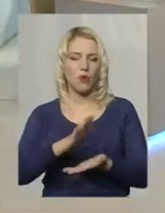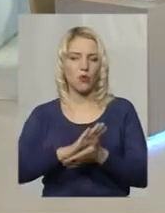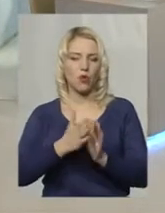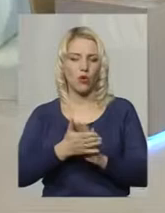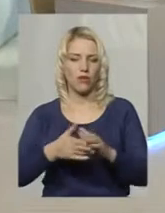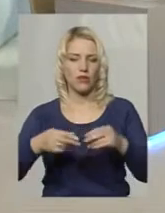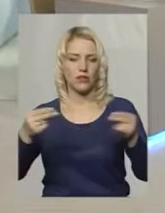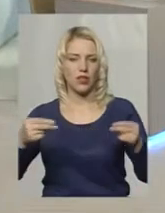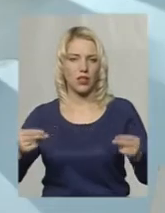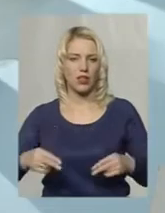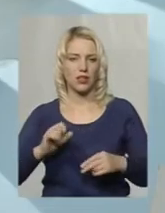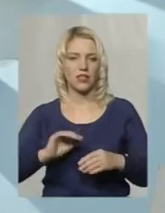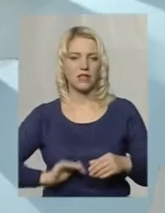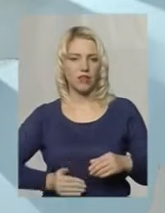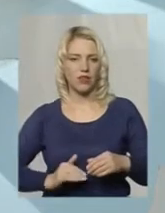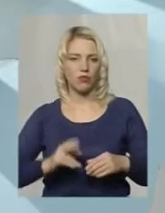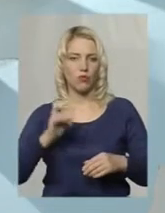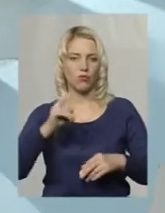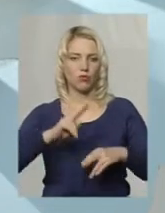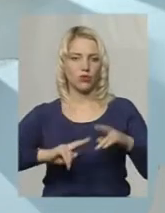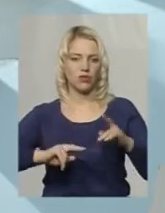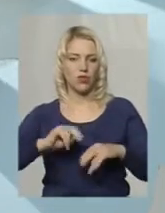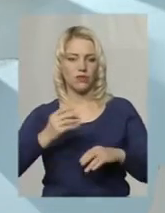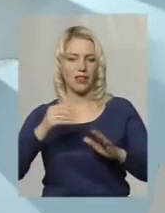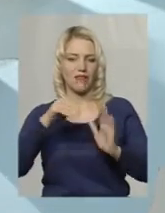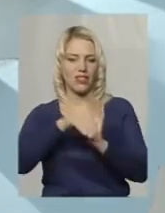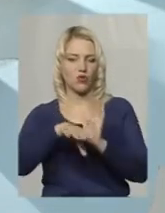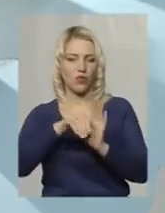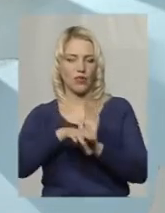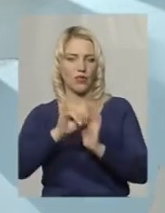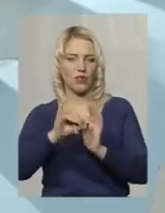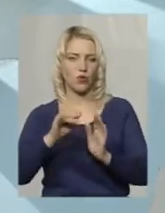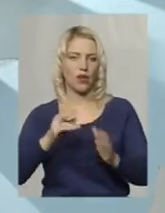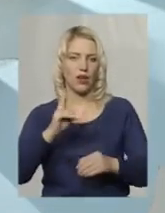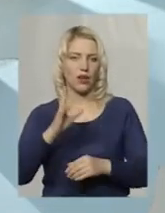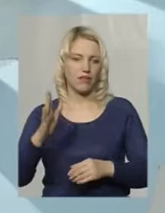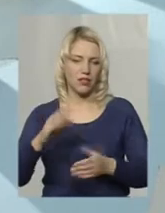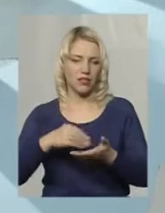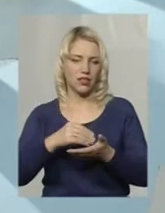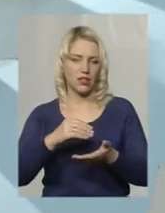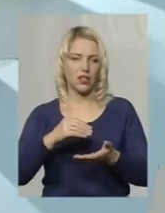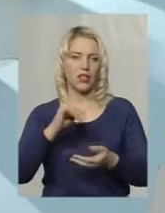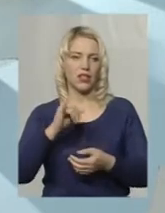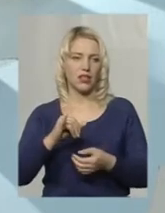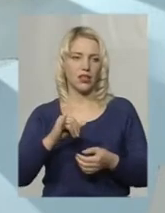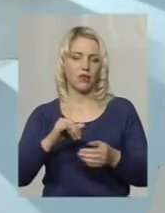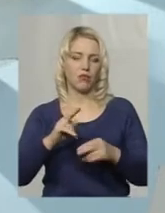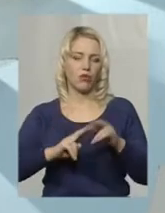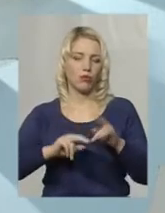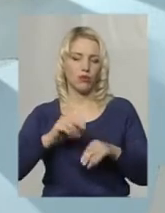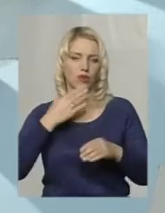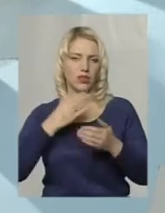інвестувати в житлове будівництво і побудувати, грубо кажучи, своє